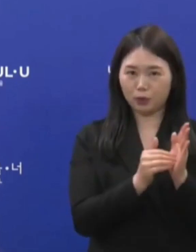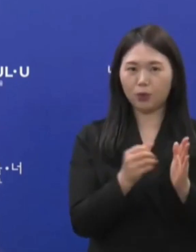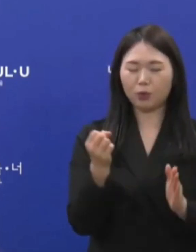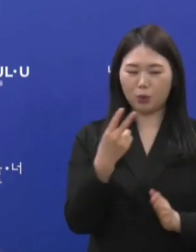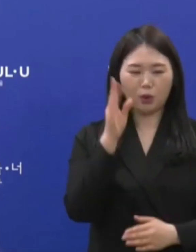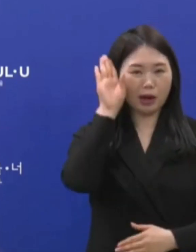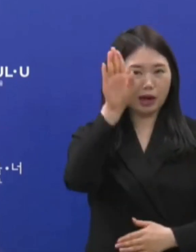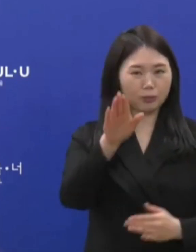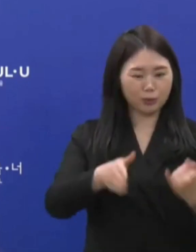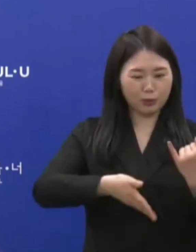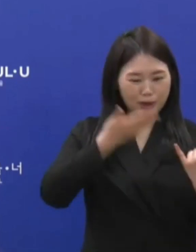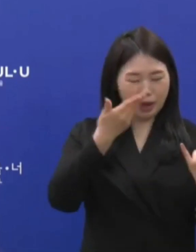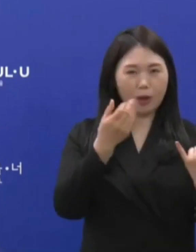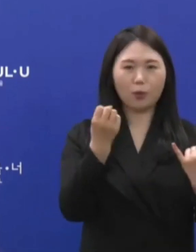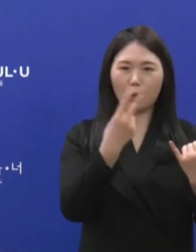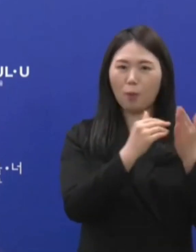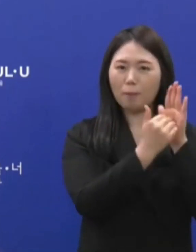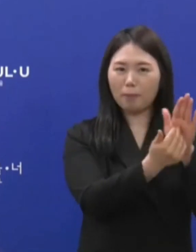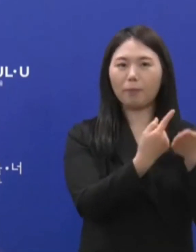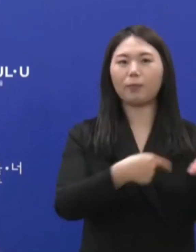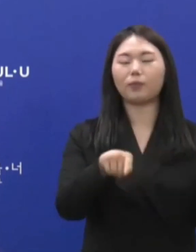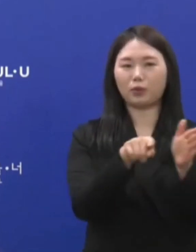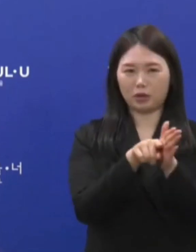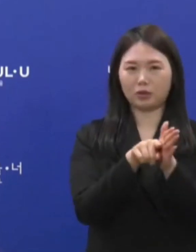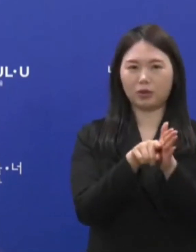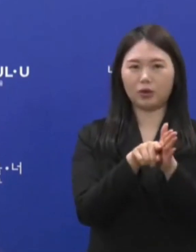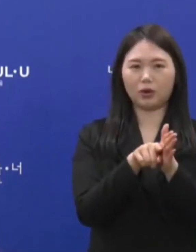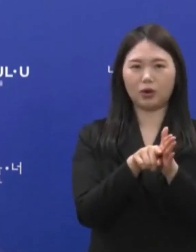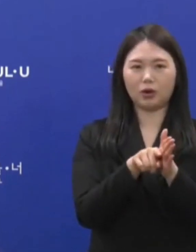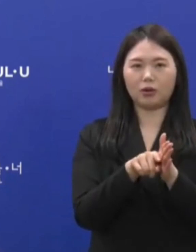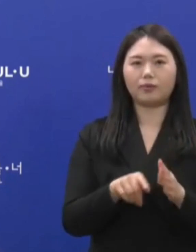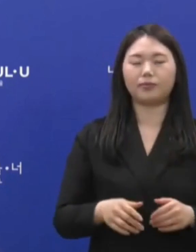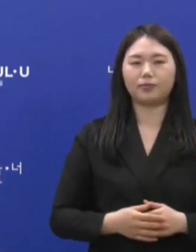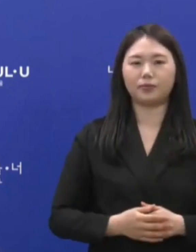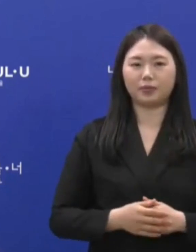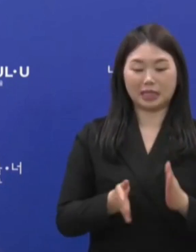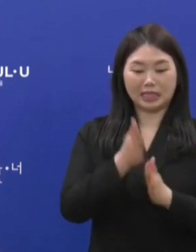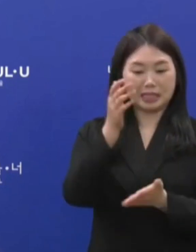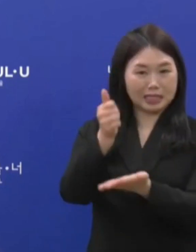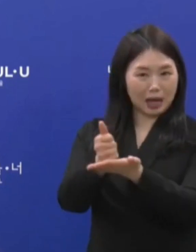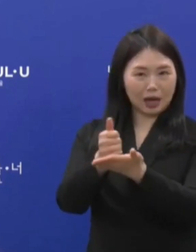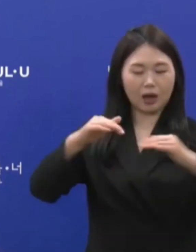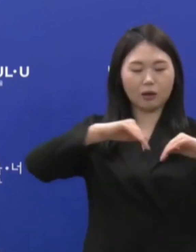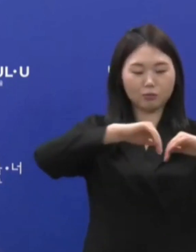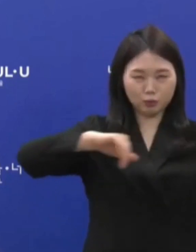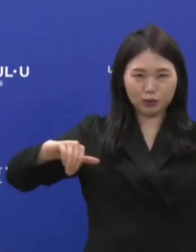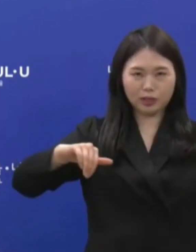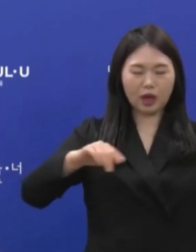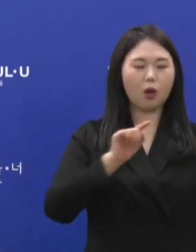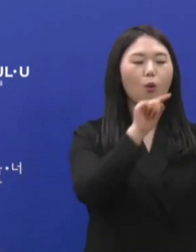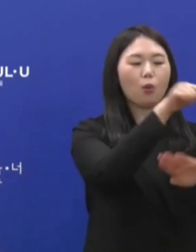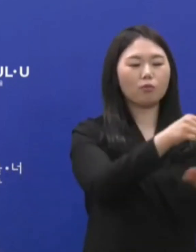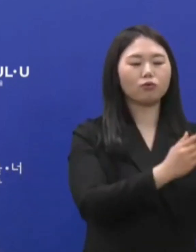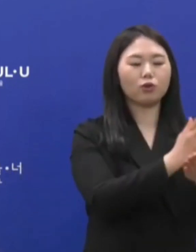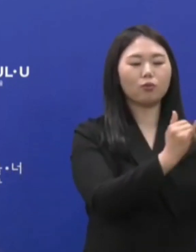유사한 성범죄 사건의 재발을 방지하기 위해서 시장으로부터 완전히 분리독립된 외부